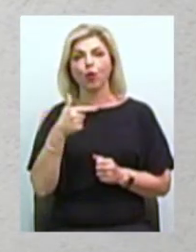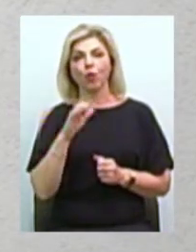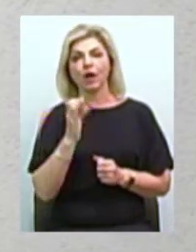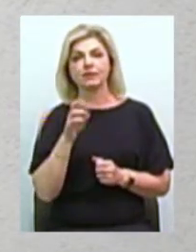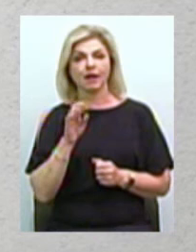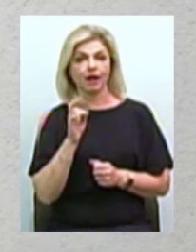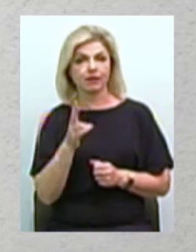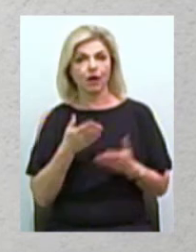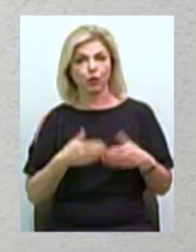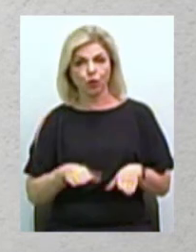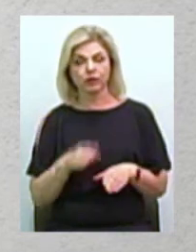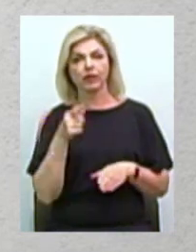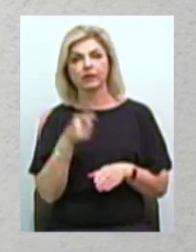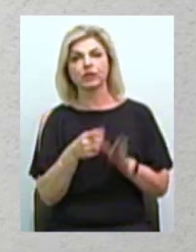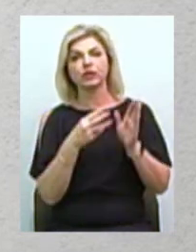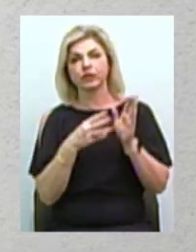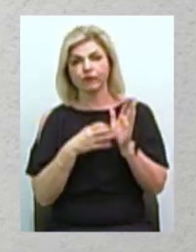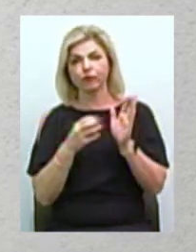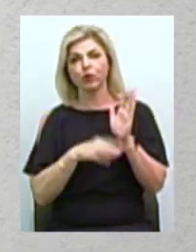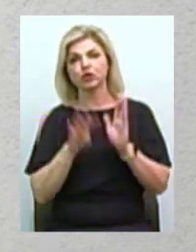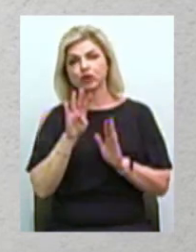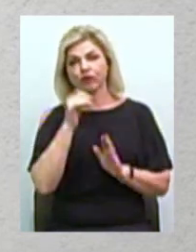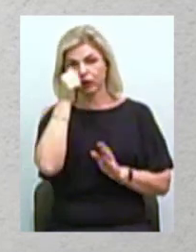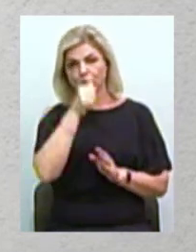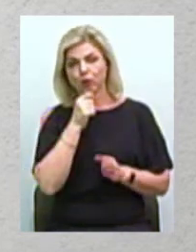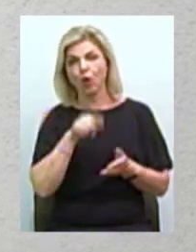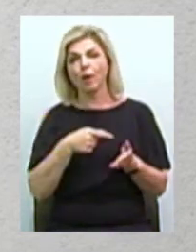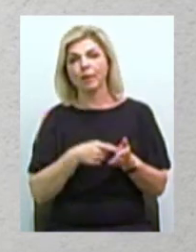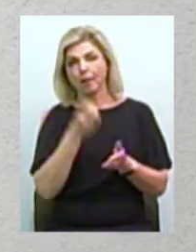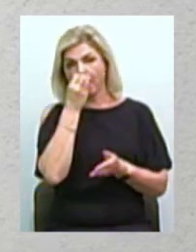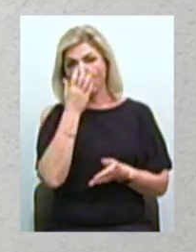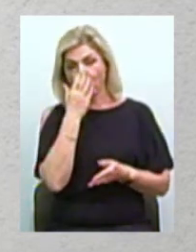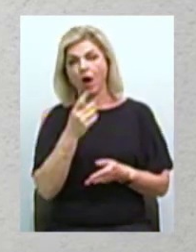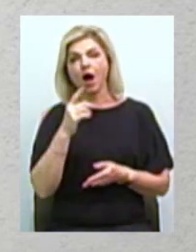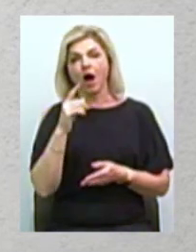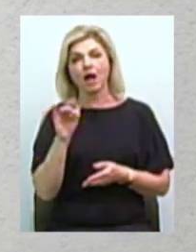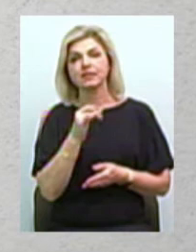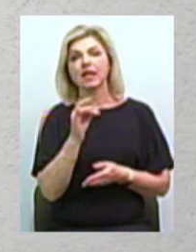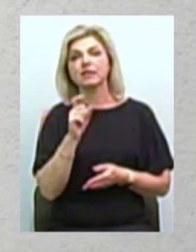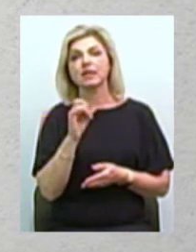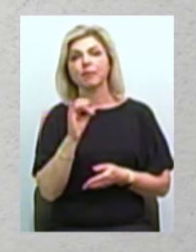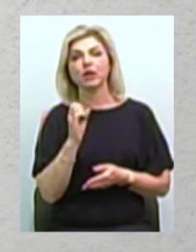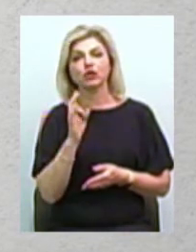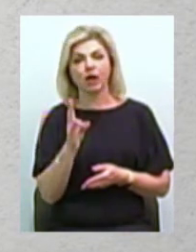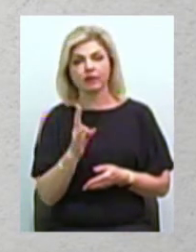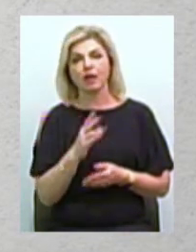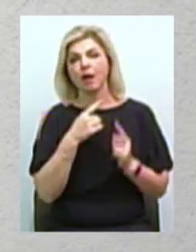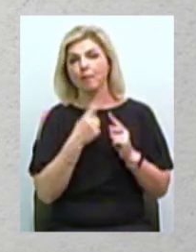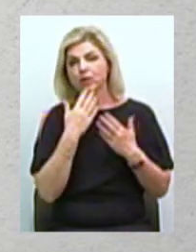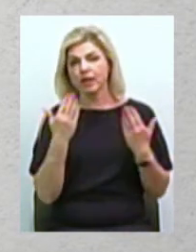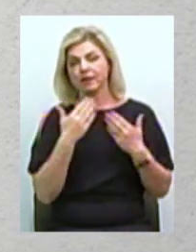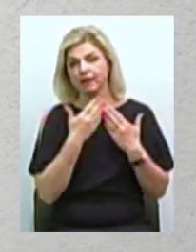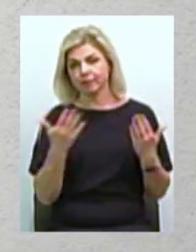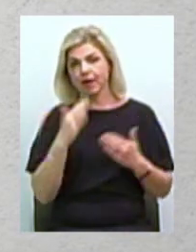липня 1984 року в місті Баку, Азербайджан Громадянин України Протягом останніх п'яти років